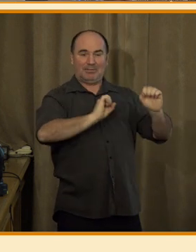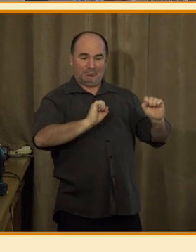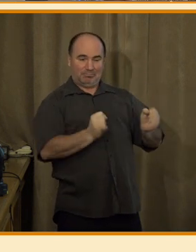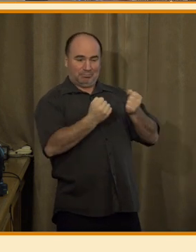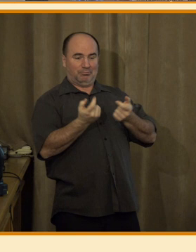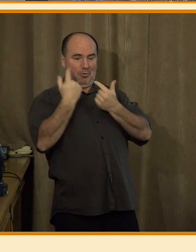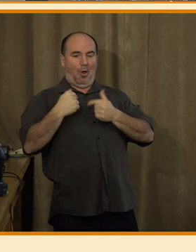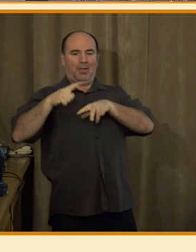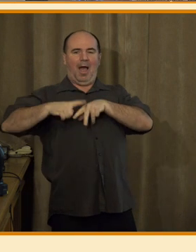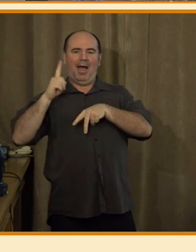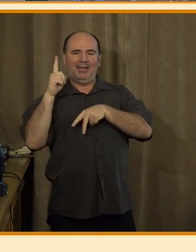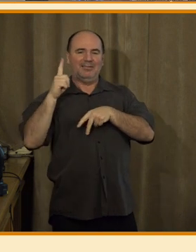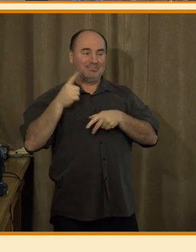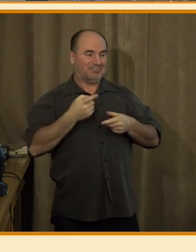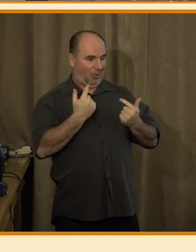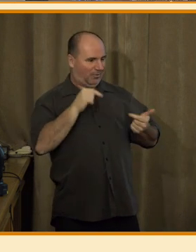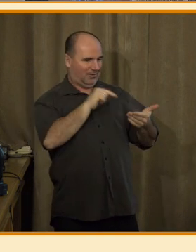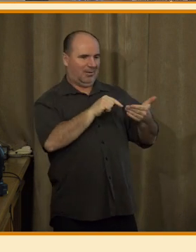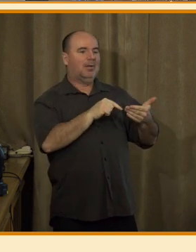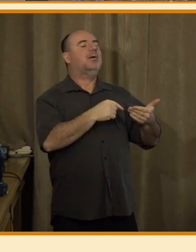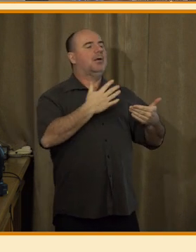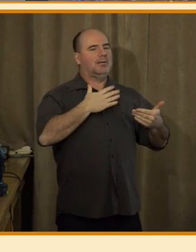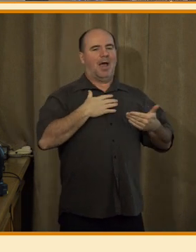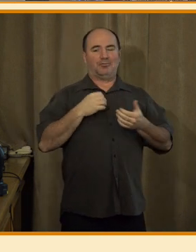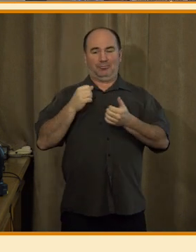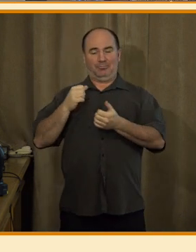vlastně ke kontrole a oni to čtou.